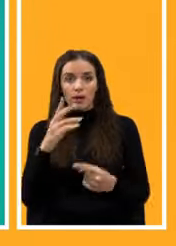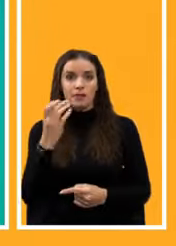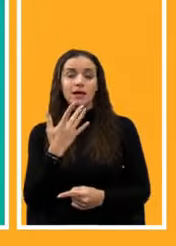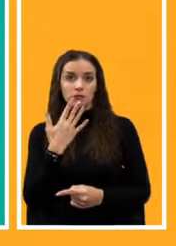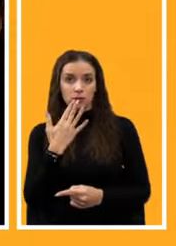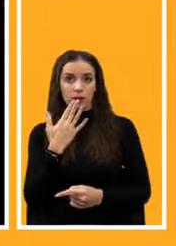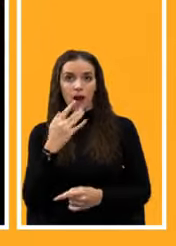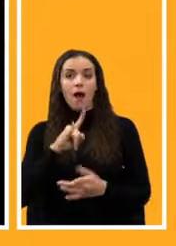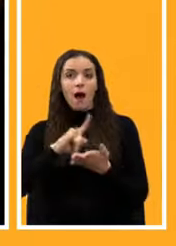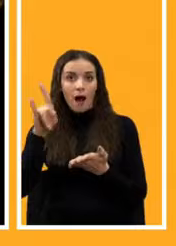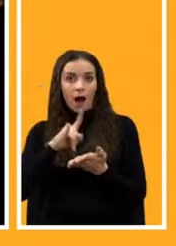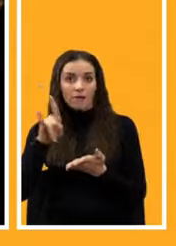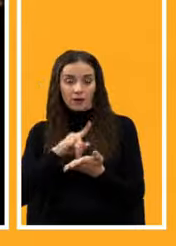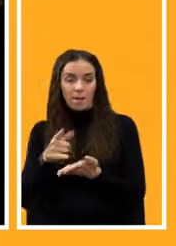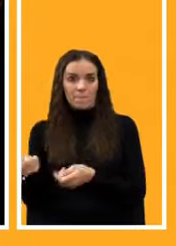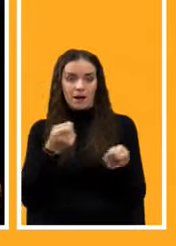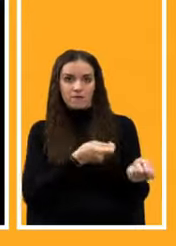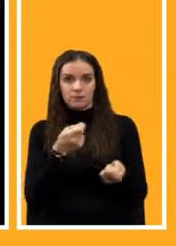авіаперевізника.